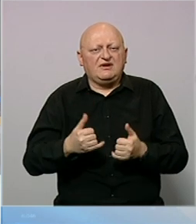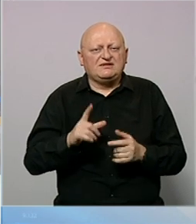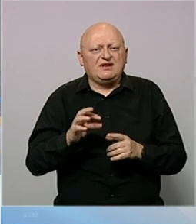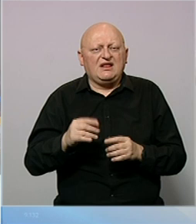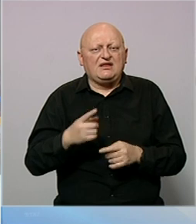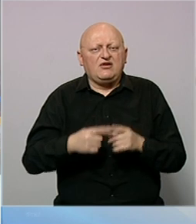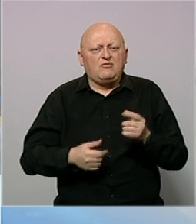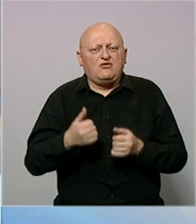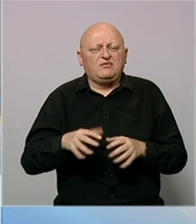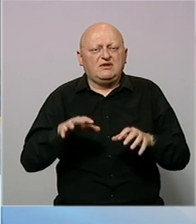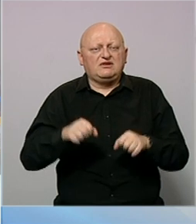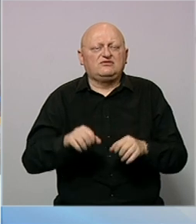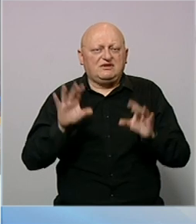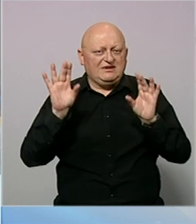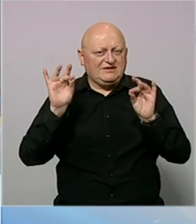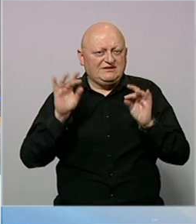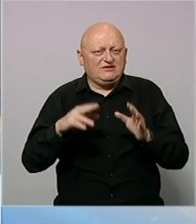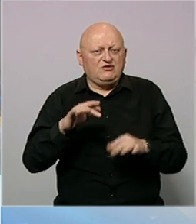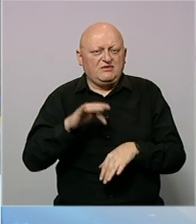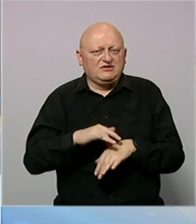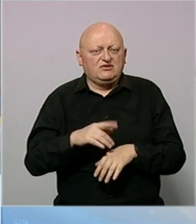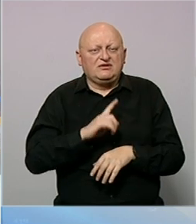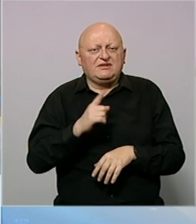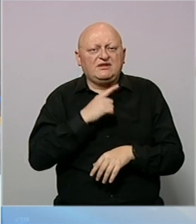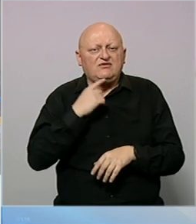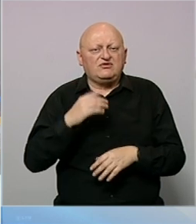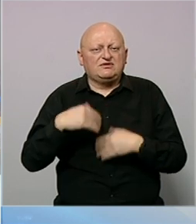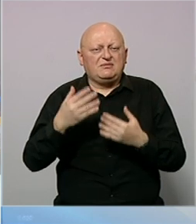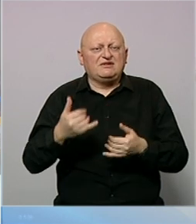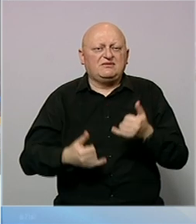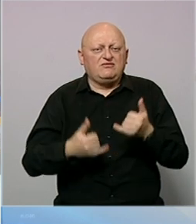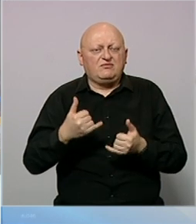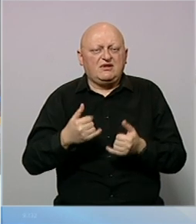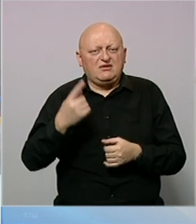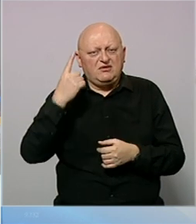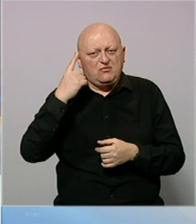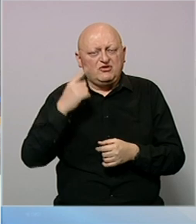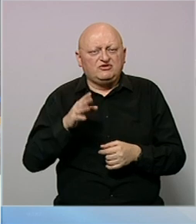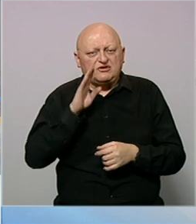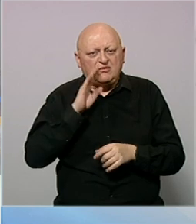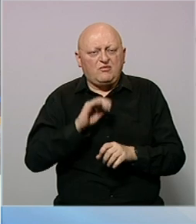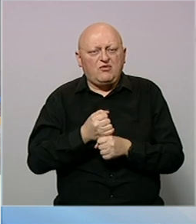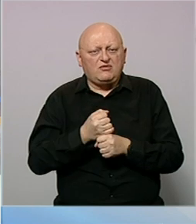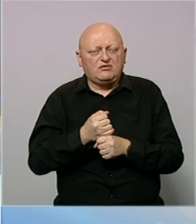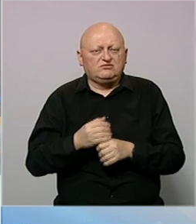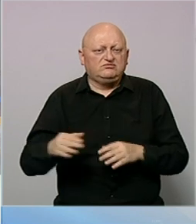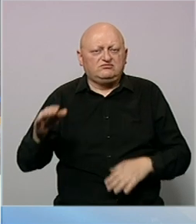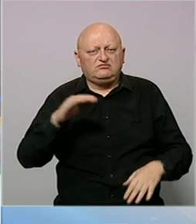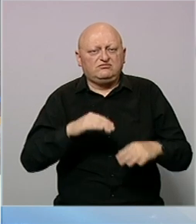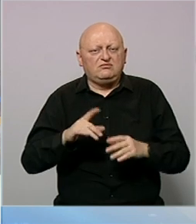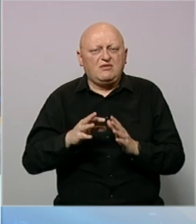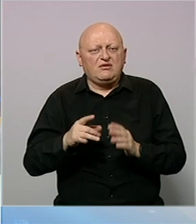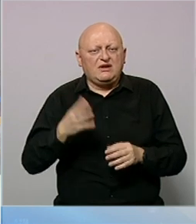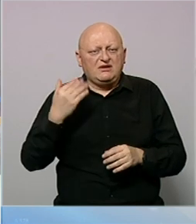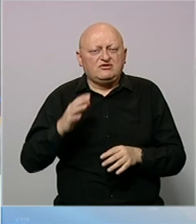kvalifikacija, Alana je u polufinalu zauzela deseto mjesto, nedovoljno za plasman u finale. Posjećamo, Beha Sirena je